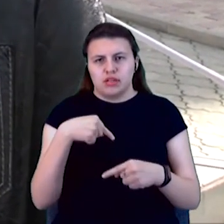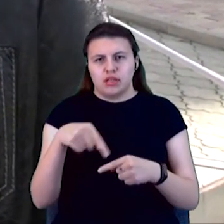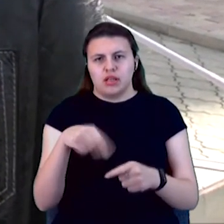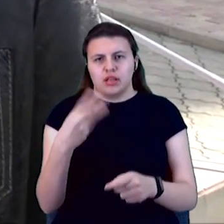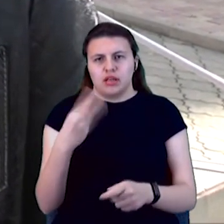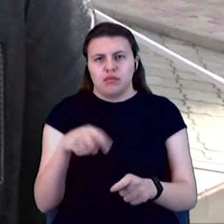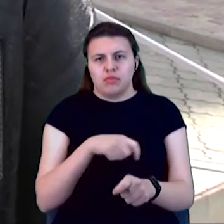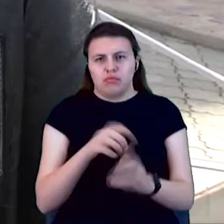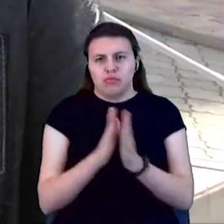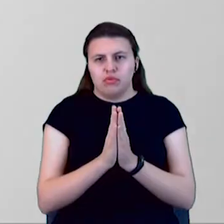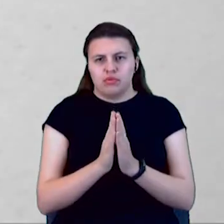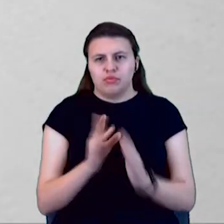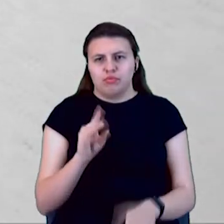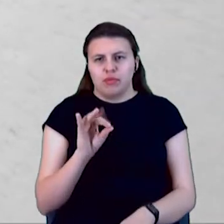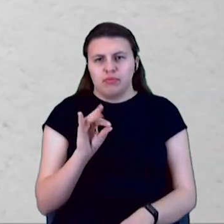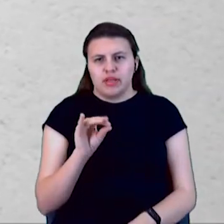Пожалуйста, приміться мери.